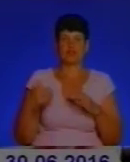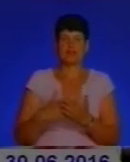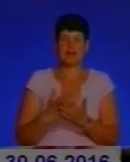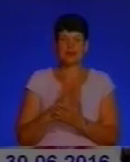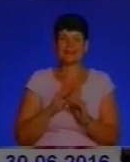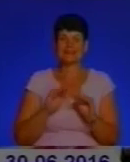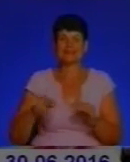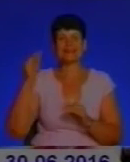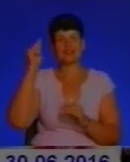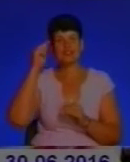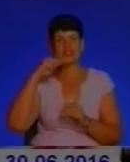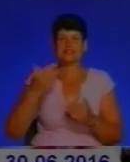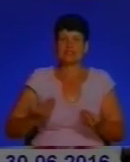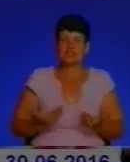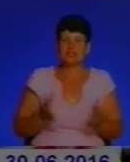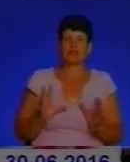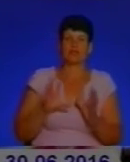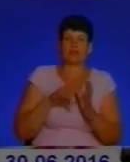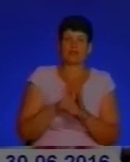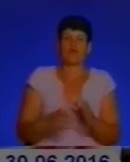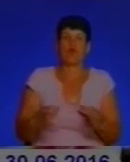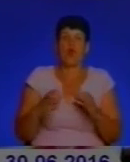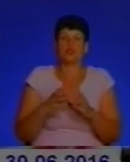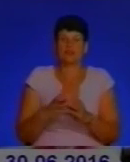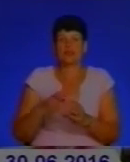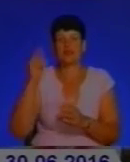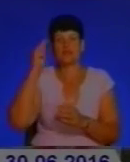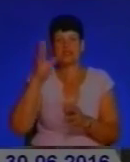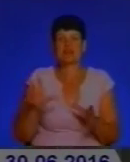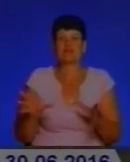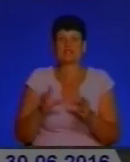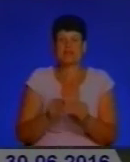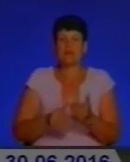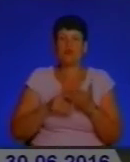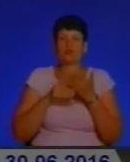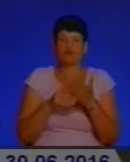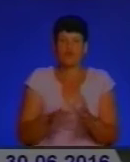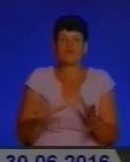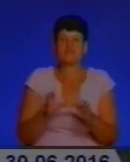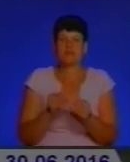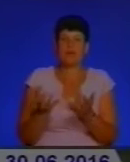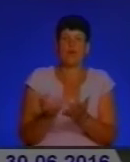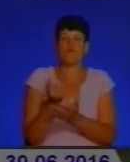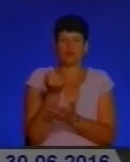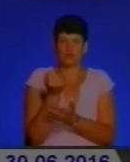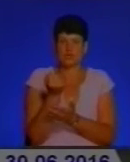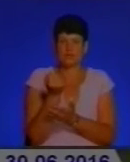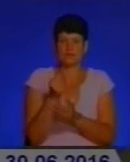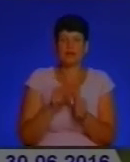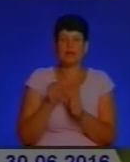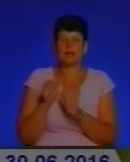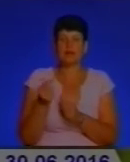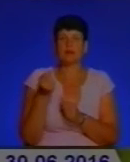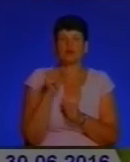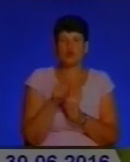Діти вчаться жити в колективі, вчаться взаємодопомозі, взаємовирості. Ось, окрім цього,